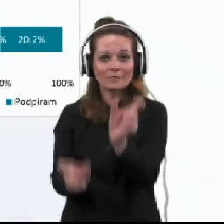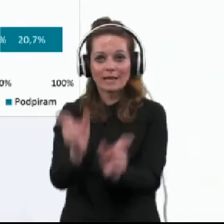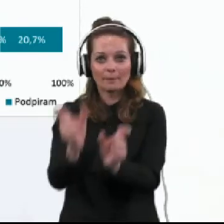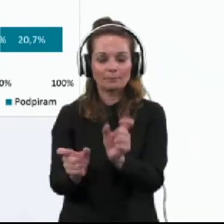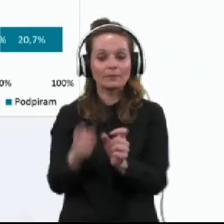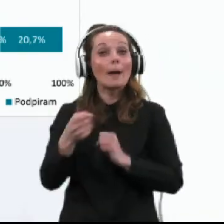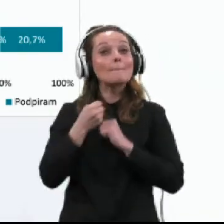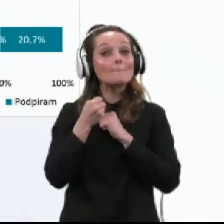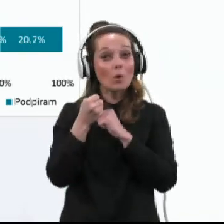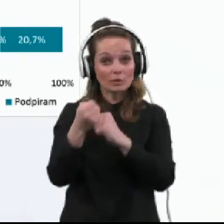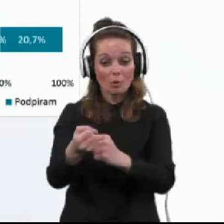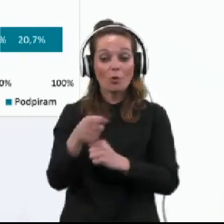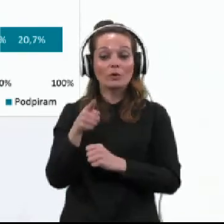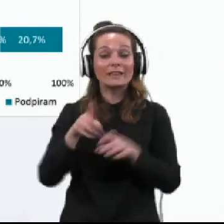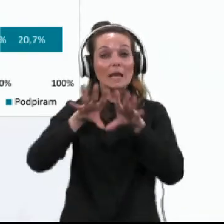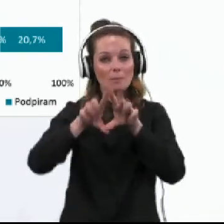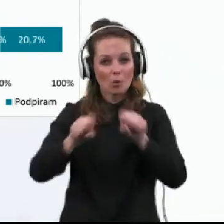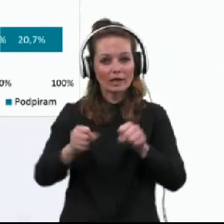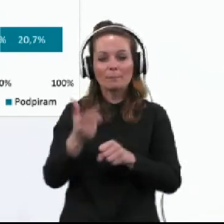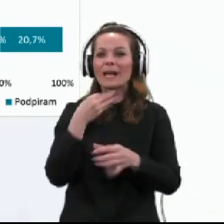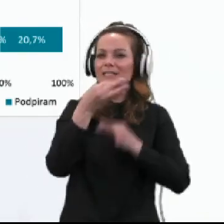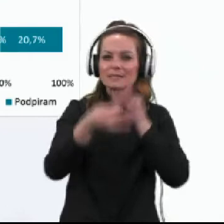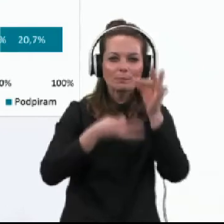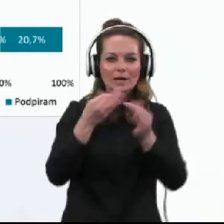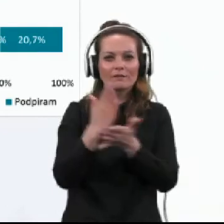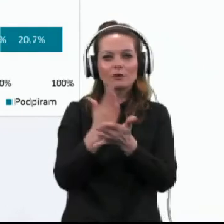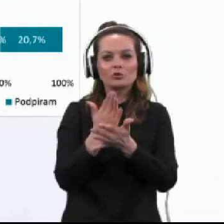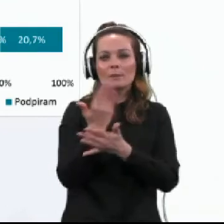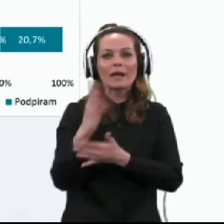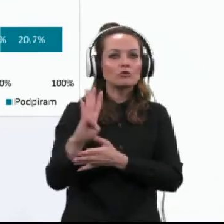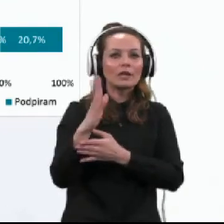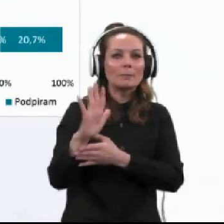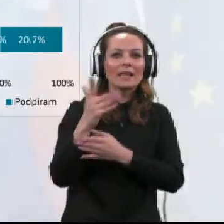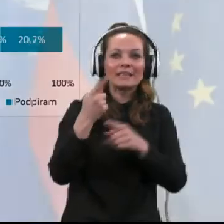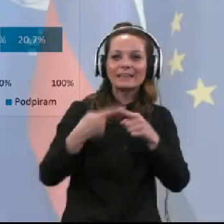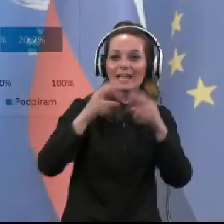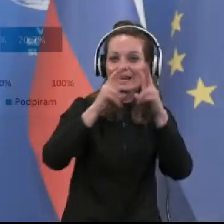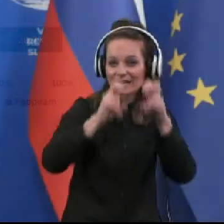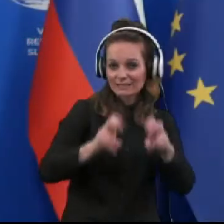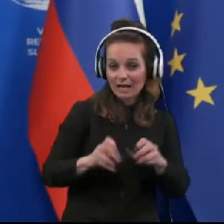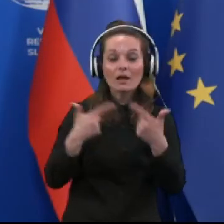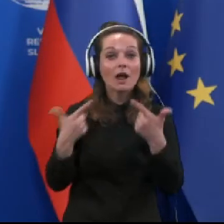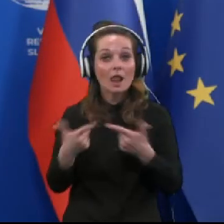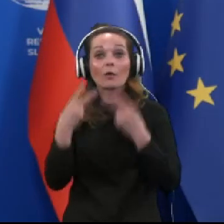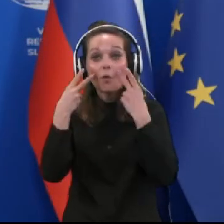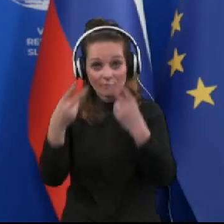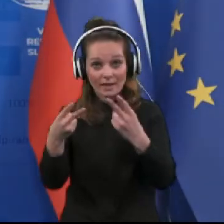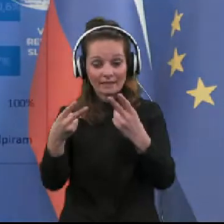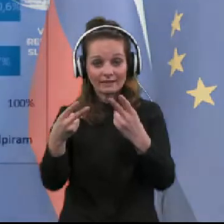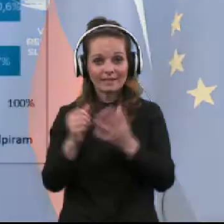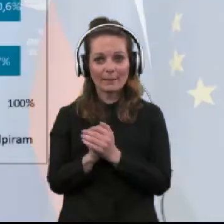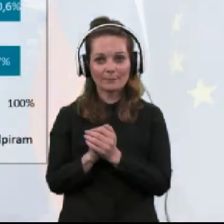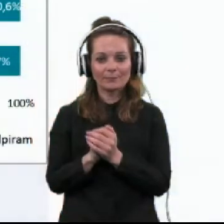O podpori temu ukrepu smo spraševali že v četrtem in petem valu in lahko vidite, zdaj pa naslednjem